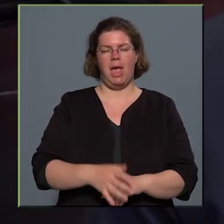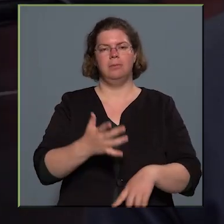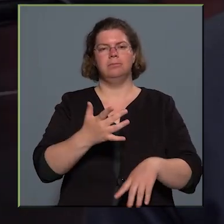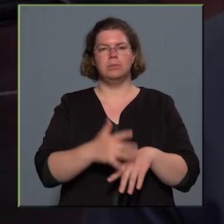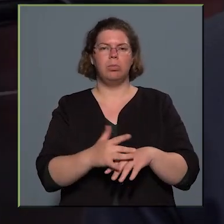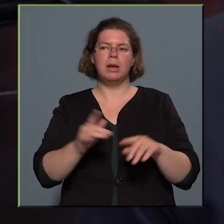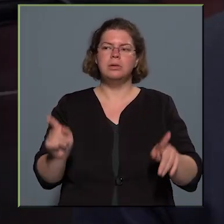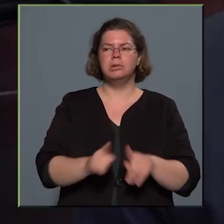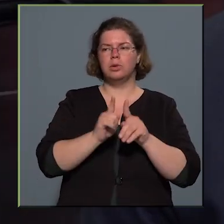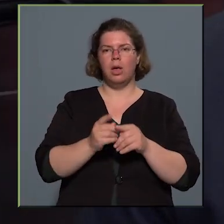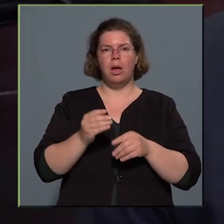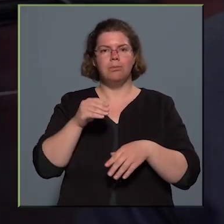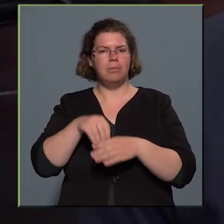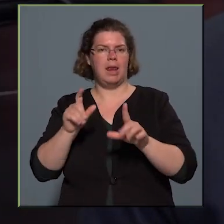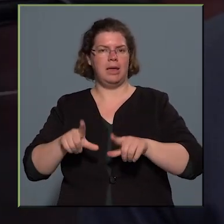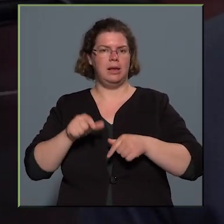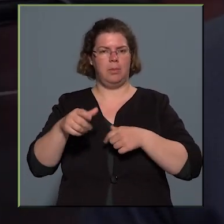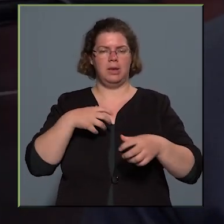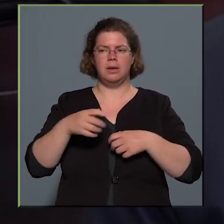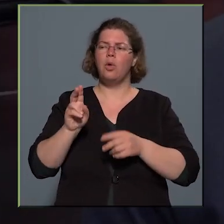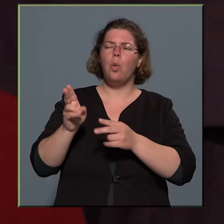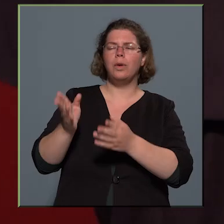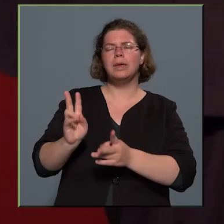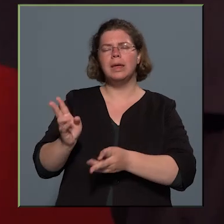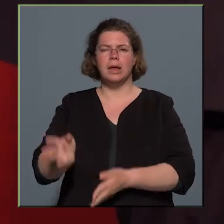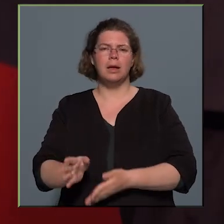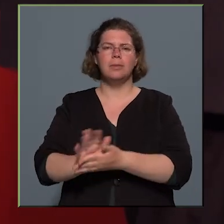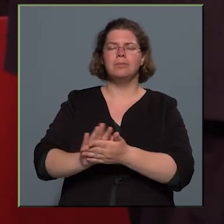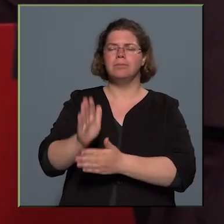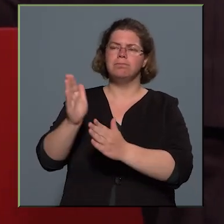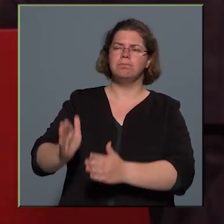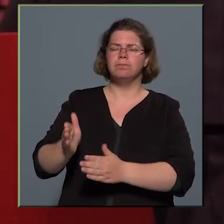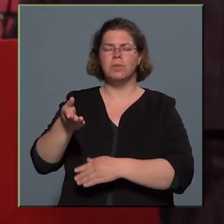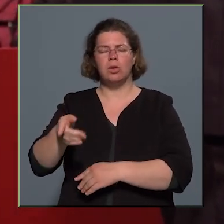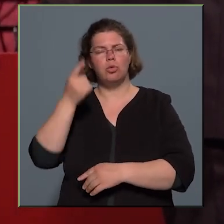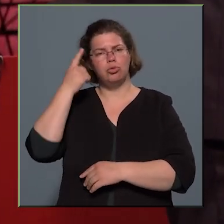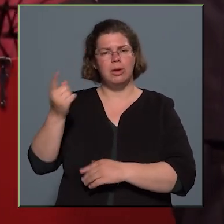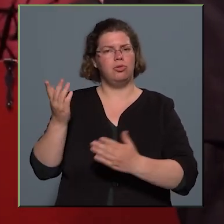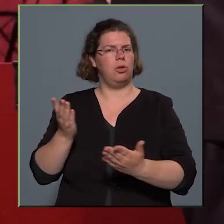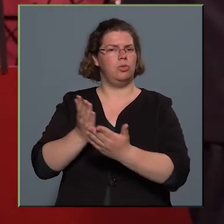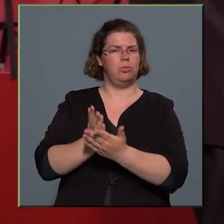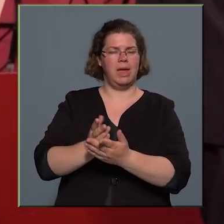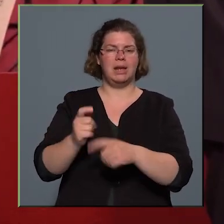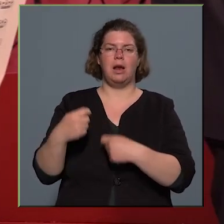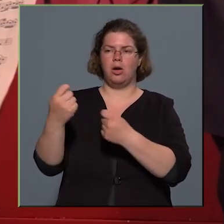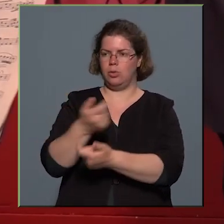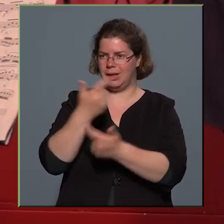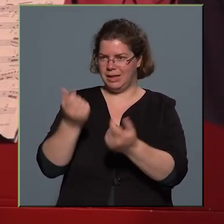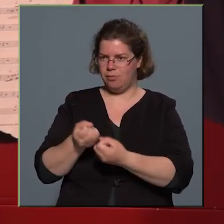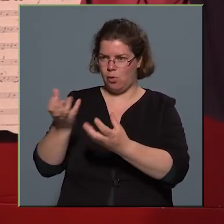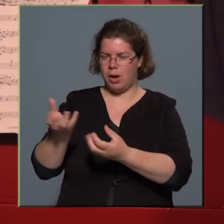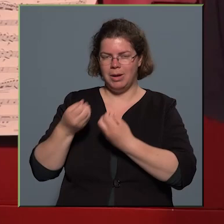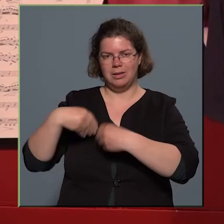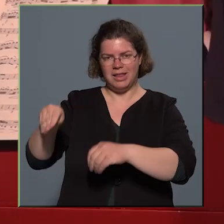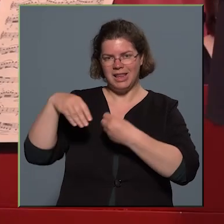rögtön beleélni abba a szituációba, hogy ő kicsoda, az ő személyiségehez mérten és az ő tudásához mérten adjuk az információkat,